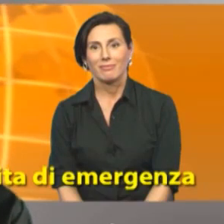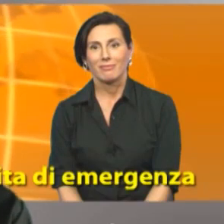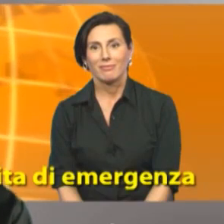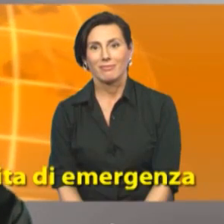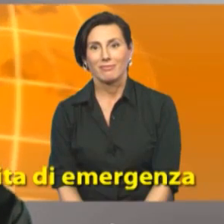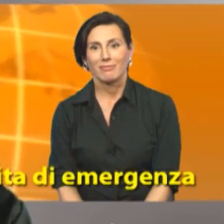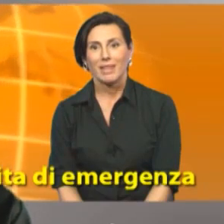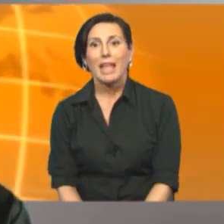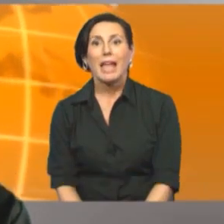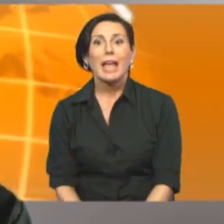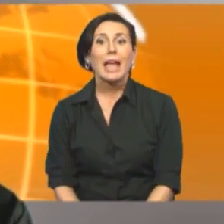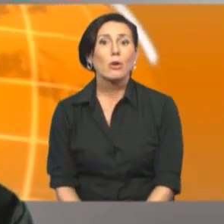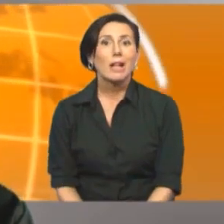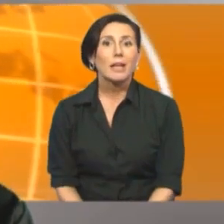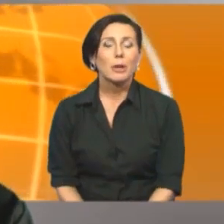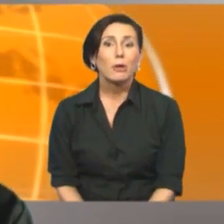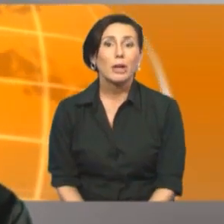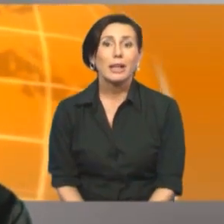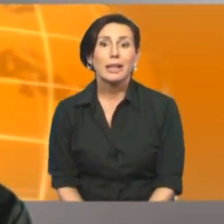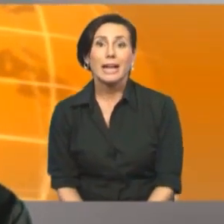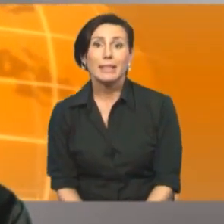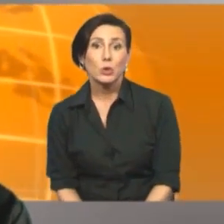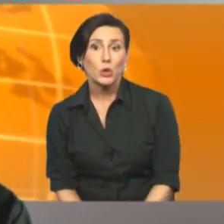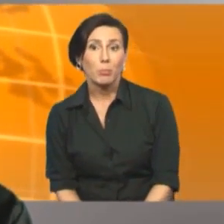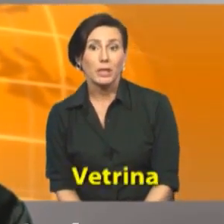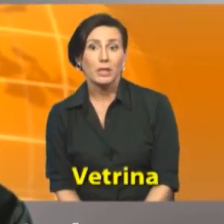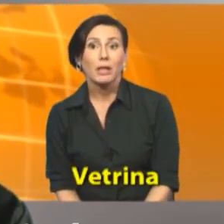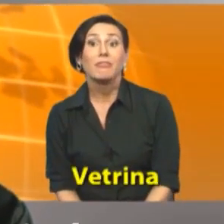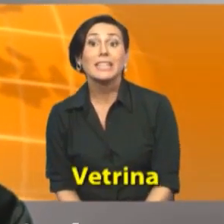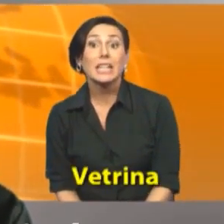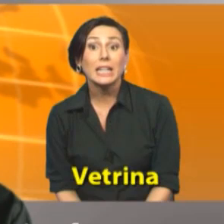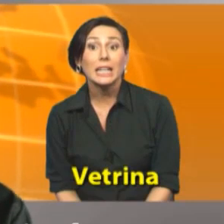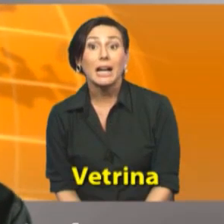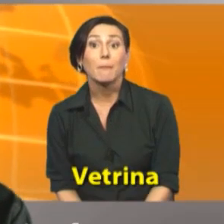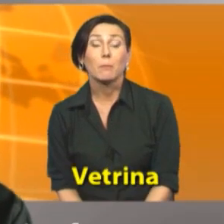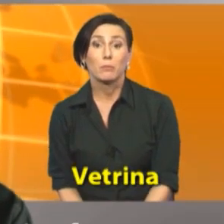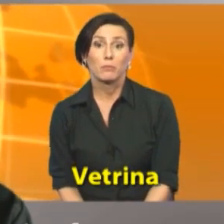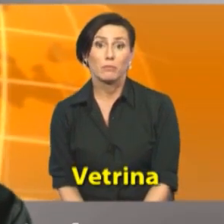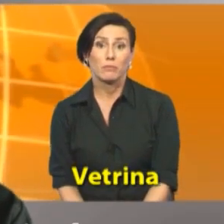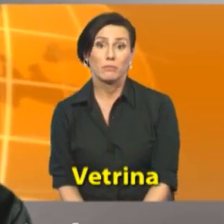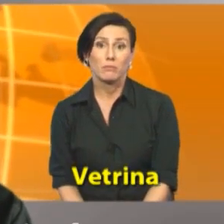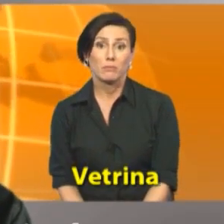ecco altre parole legate allo shopping vetrina'attrina